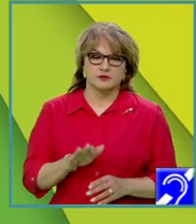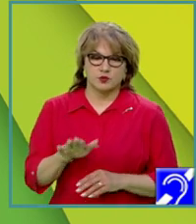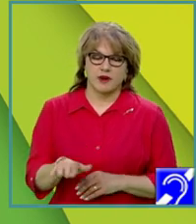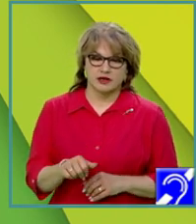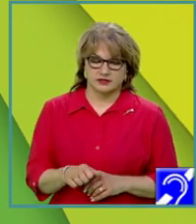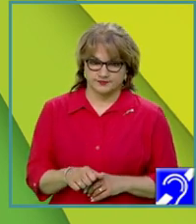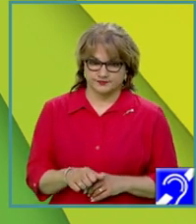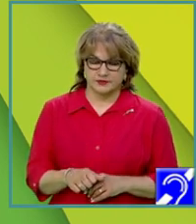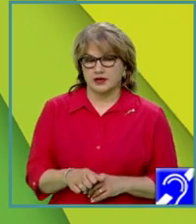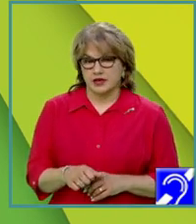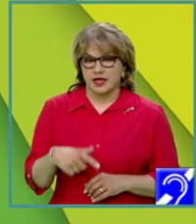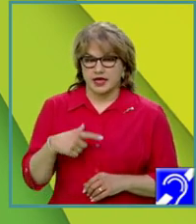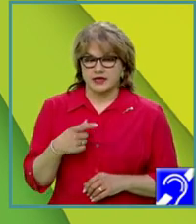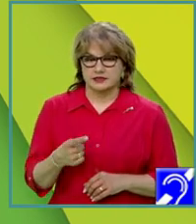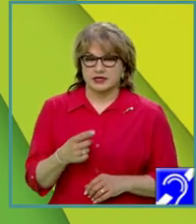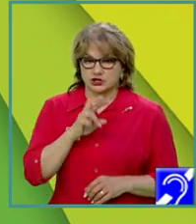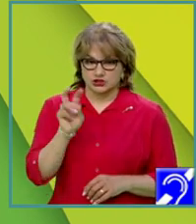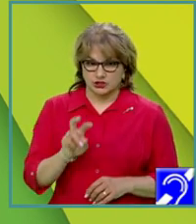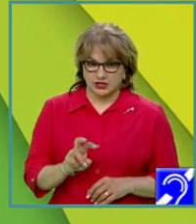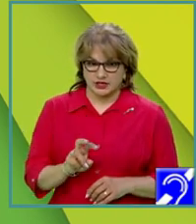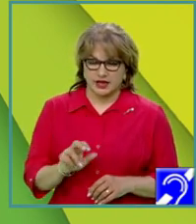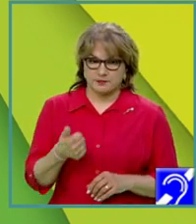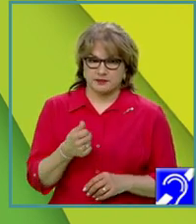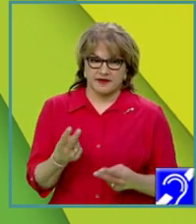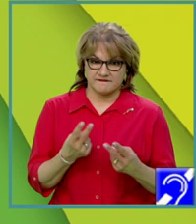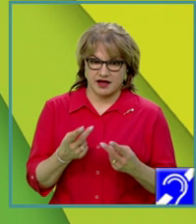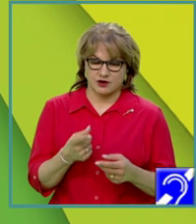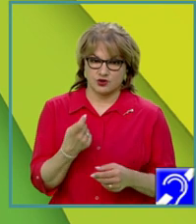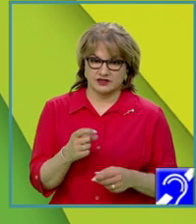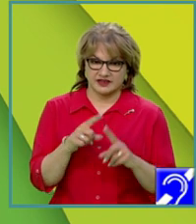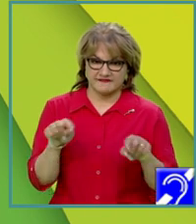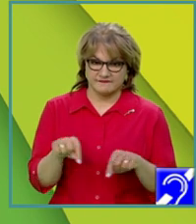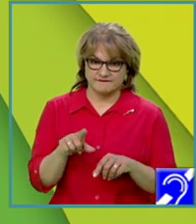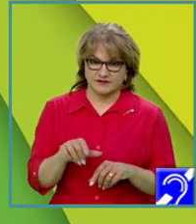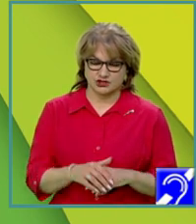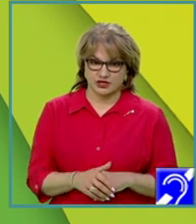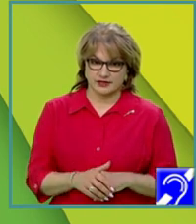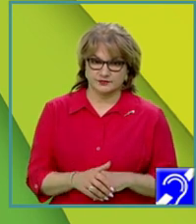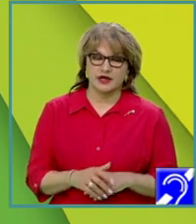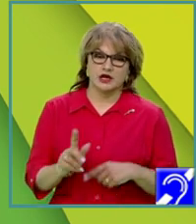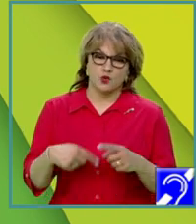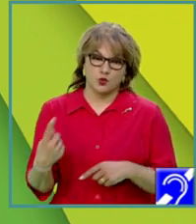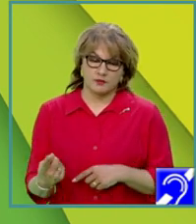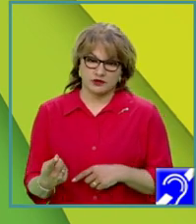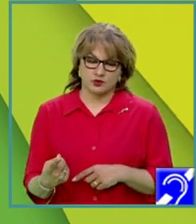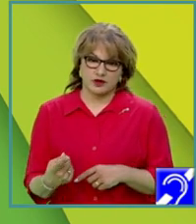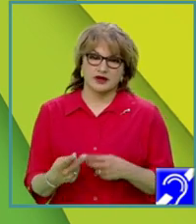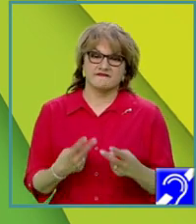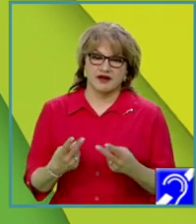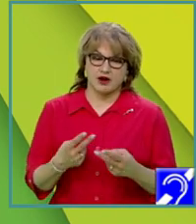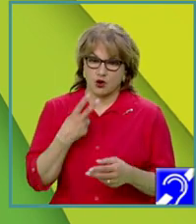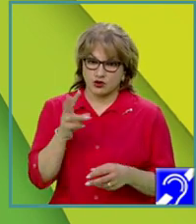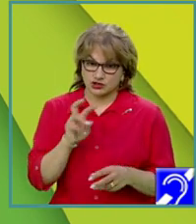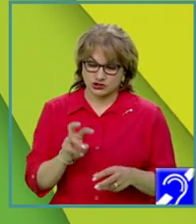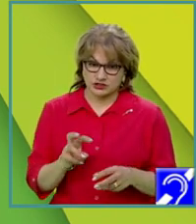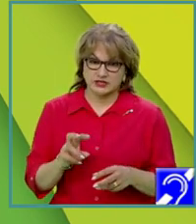presupune citirea primei valori din fișier, pentru ca următoarele valori care sunt citite